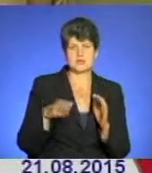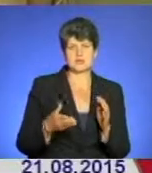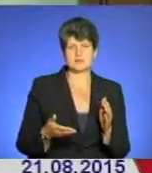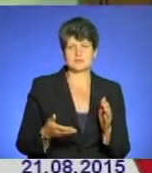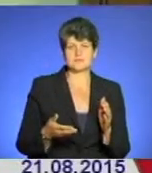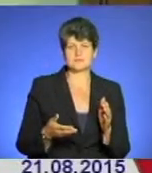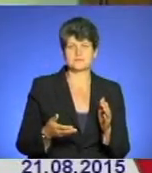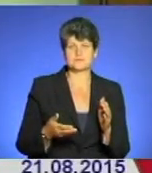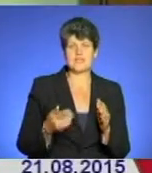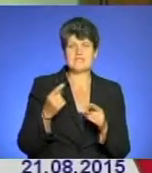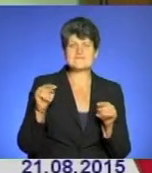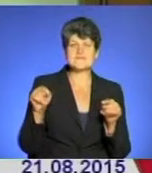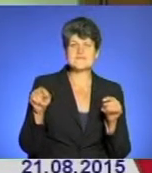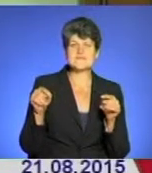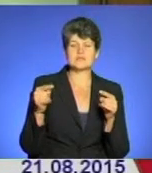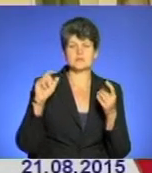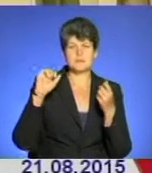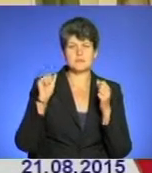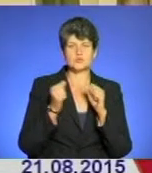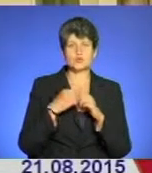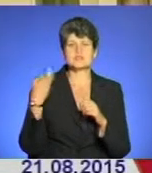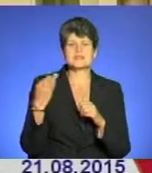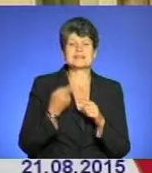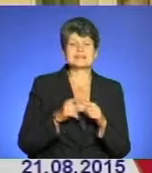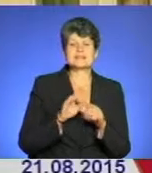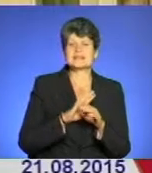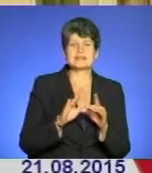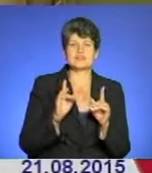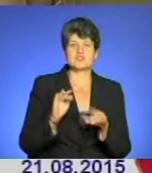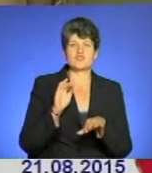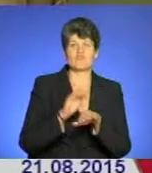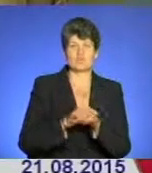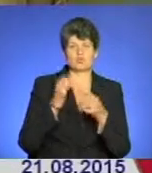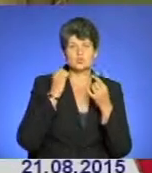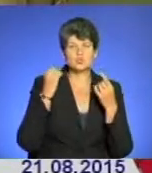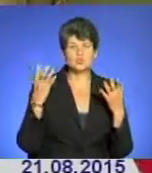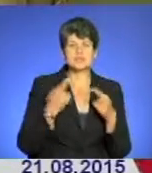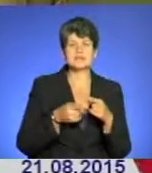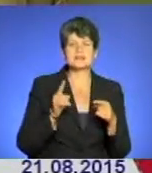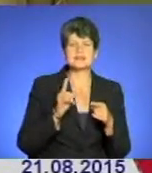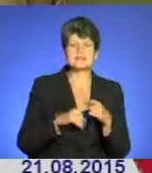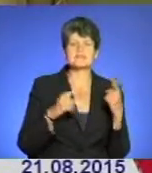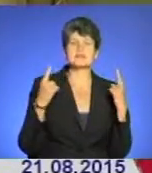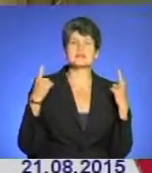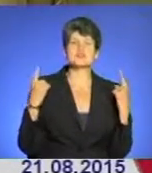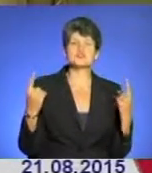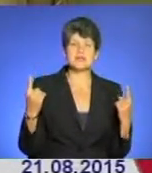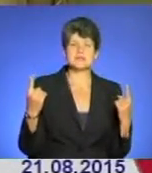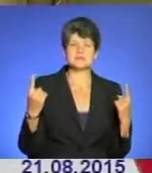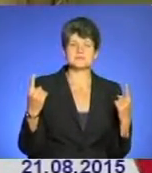Відродження пам'яток історії – це не лише факт культурний. Це насамперед величезний